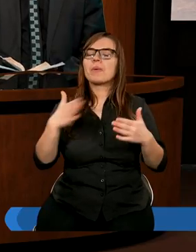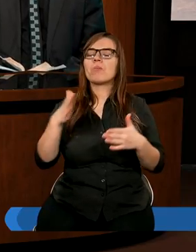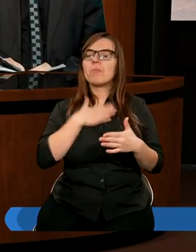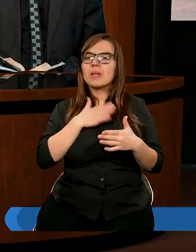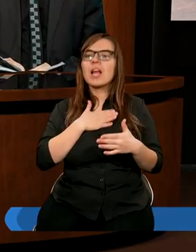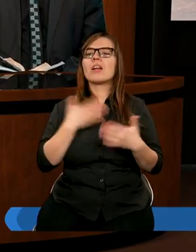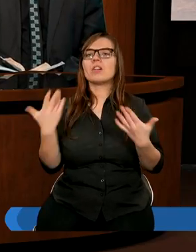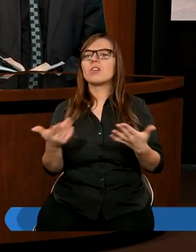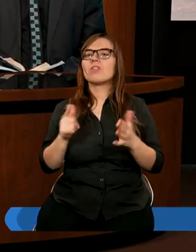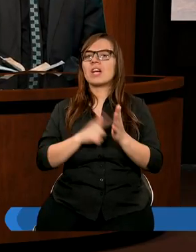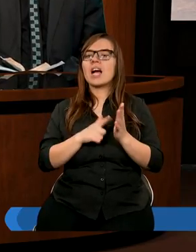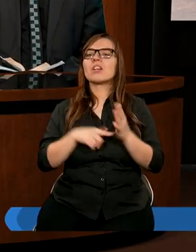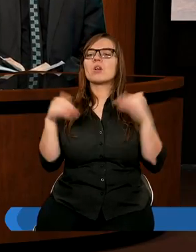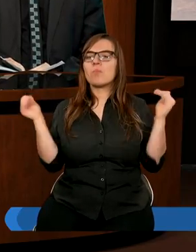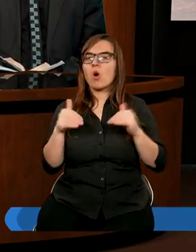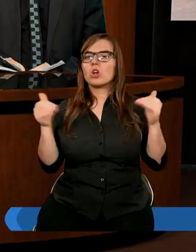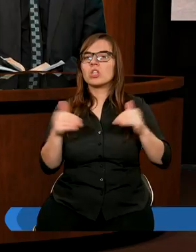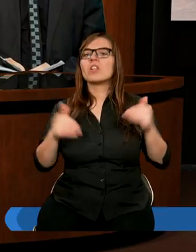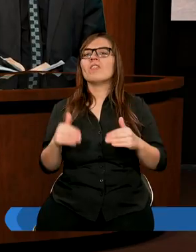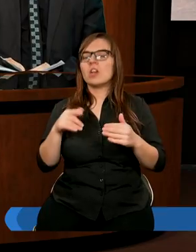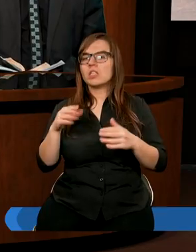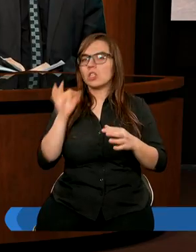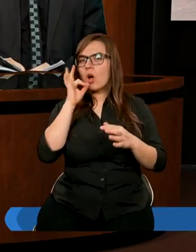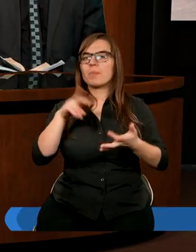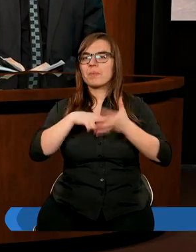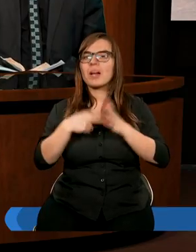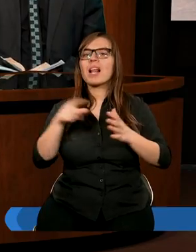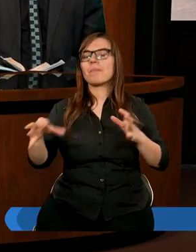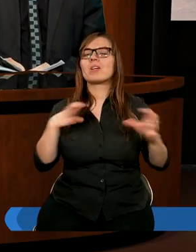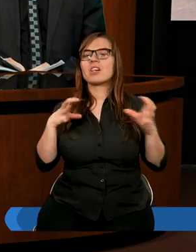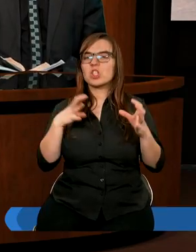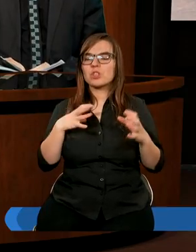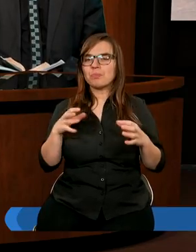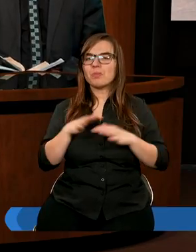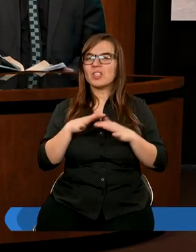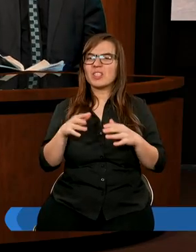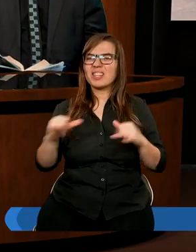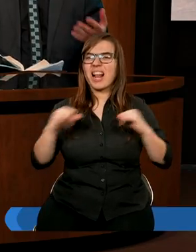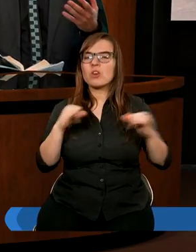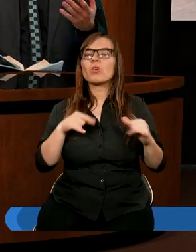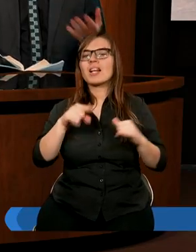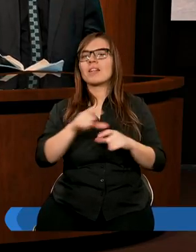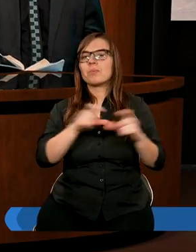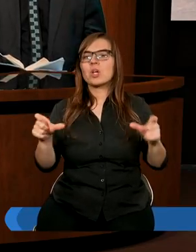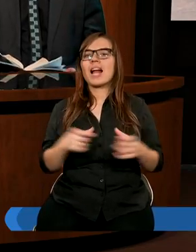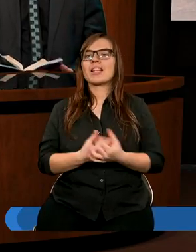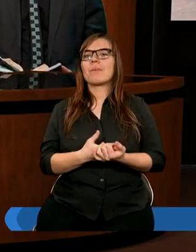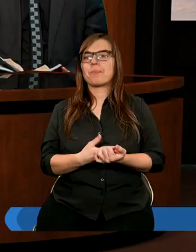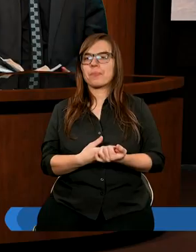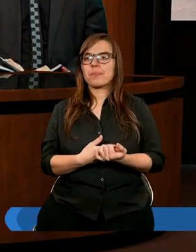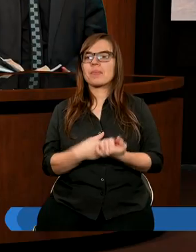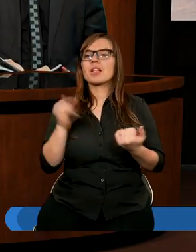mieli właśnie możliwość szafowania tymi dobrami, a zwłaszcza czasem. Jak tego czasu brak,